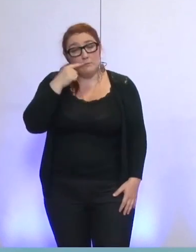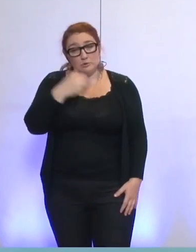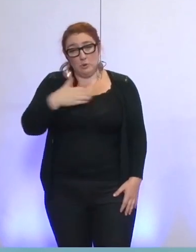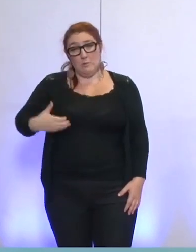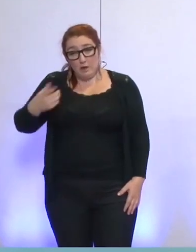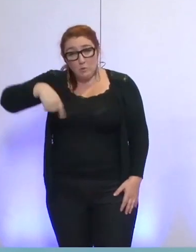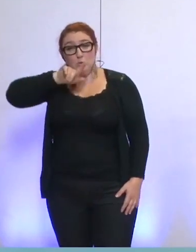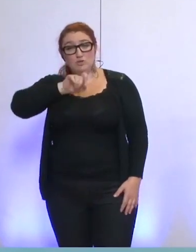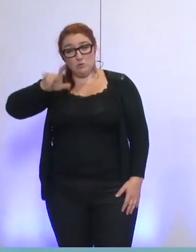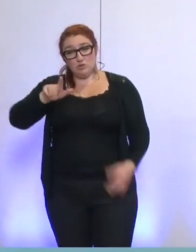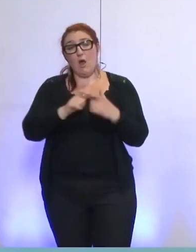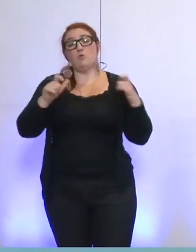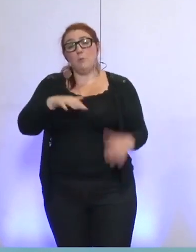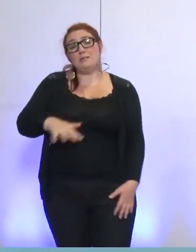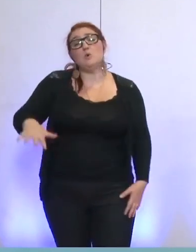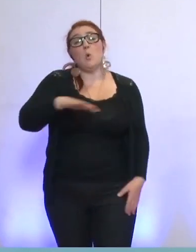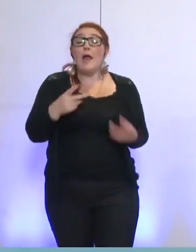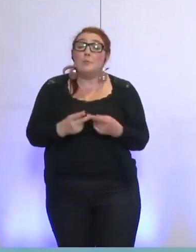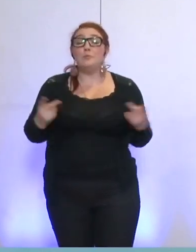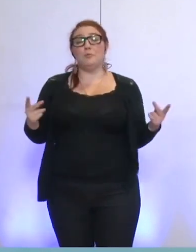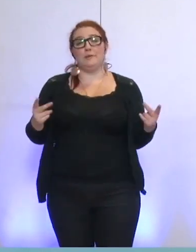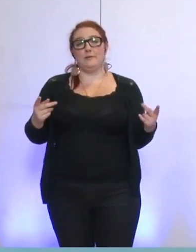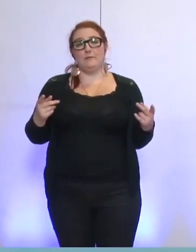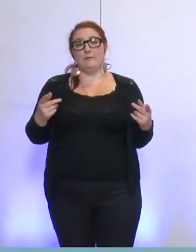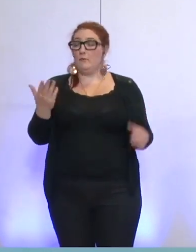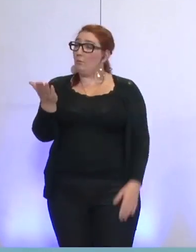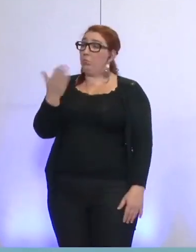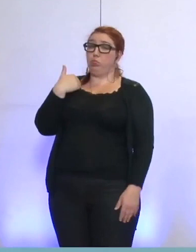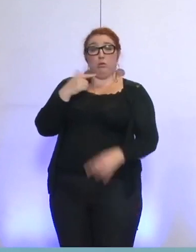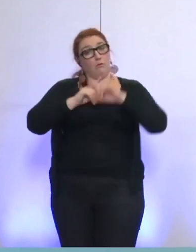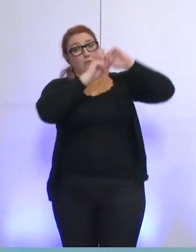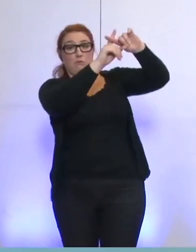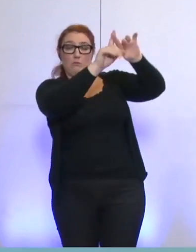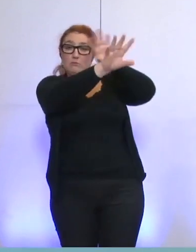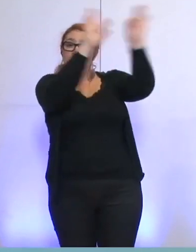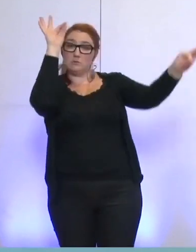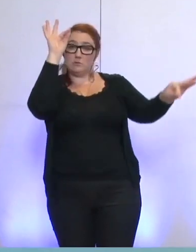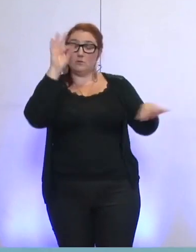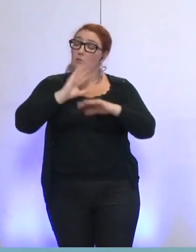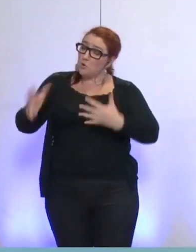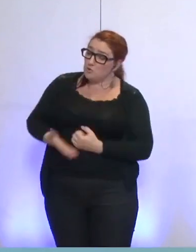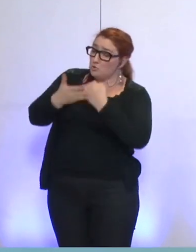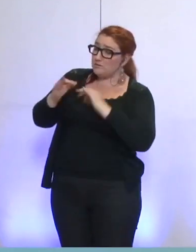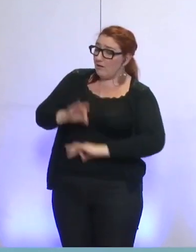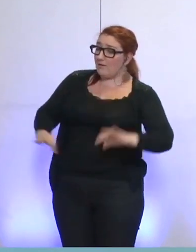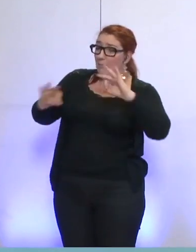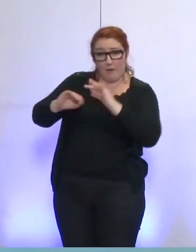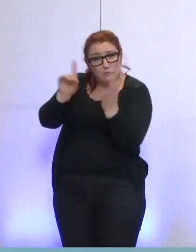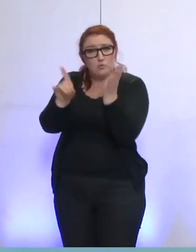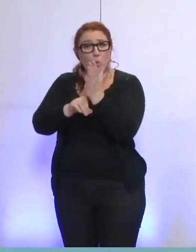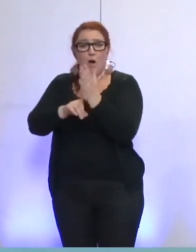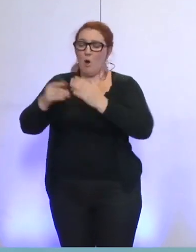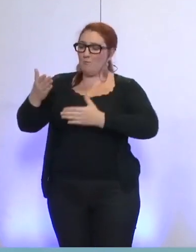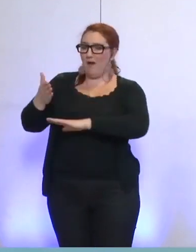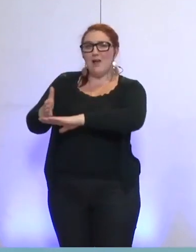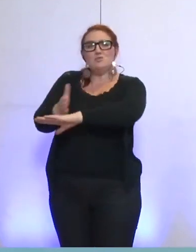locale. Votre décision, votre choix politique de n'avoir pas soutenu GEG, comme vous auriez dû le faire et comme vous aviez le droit de le faire en tant